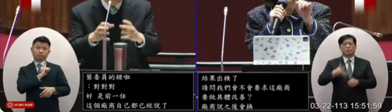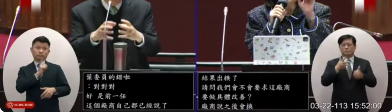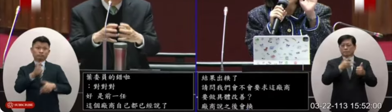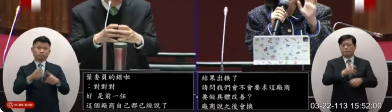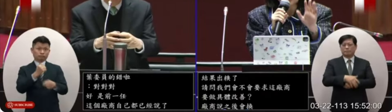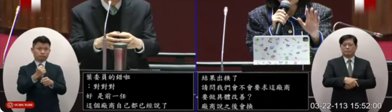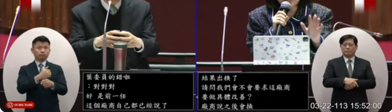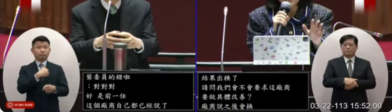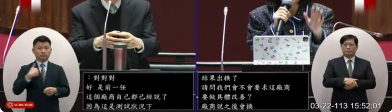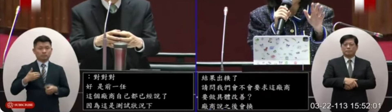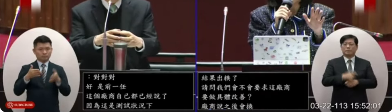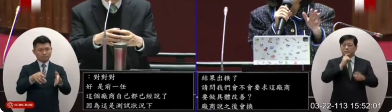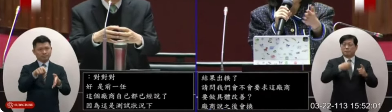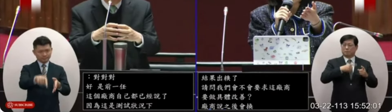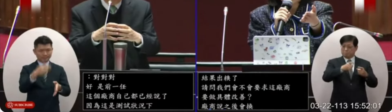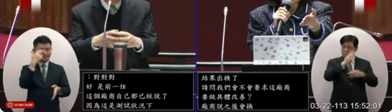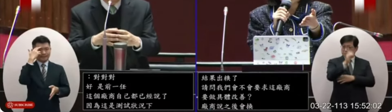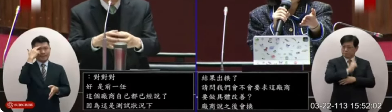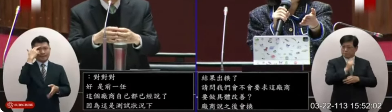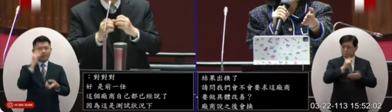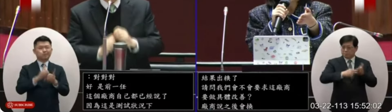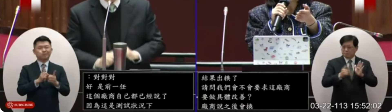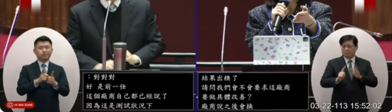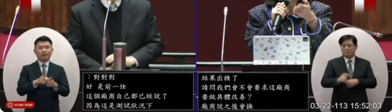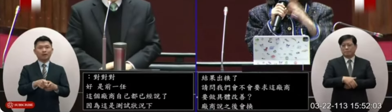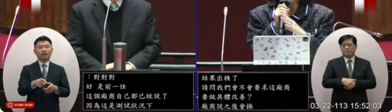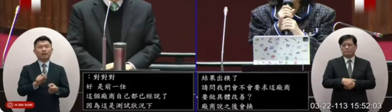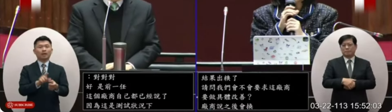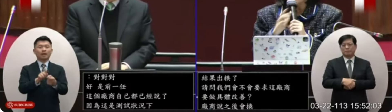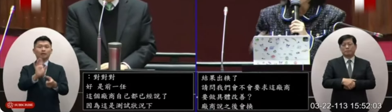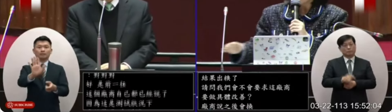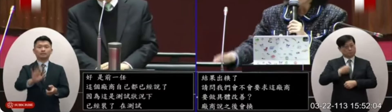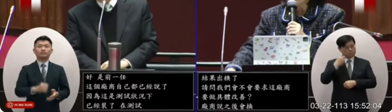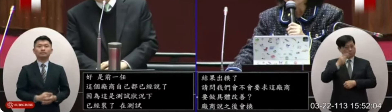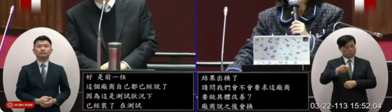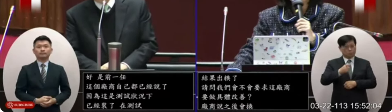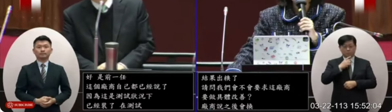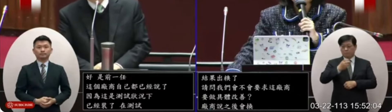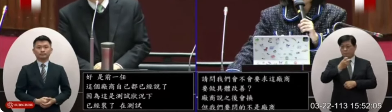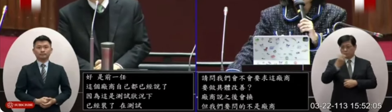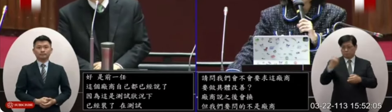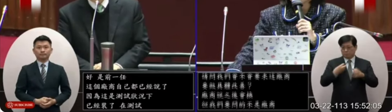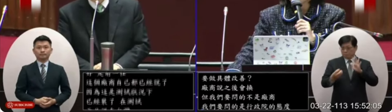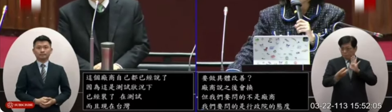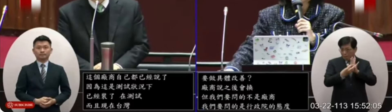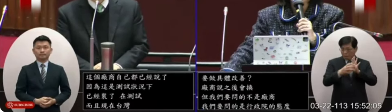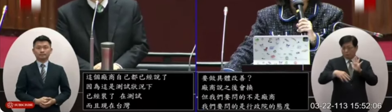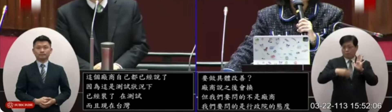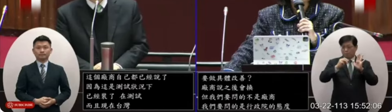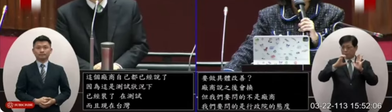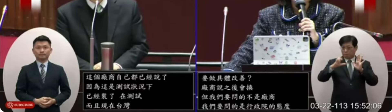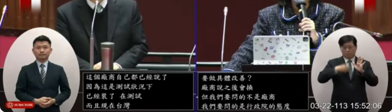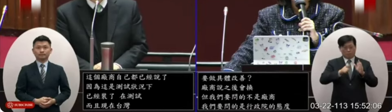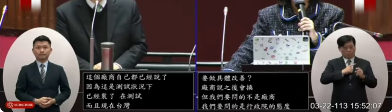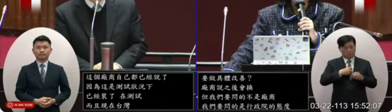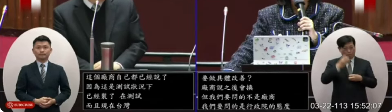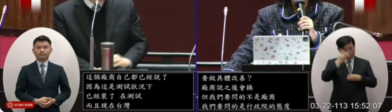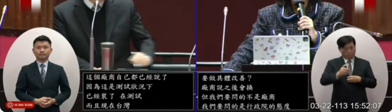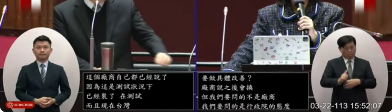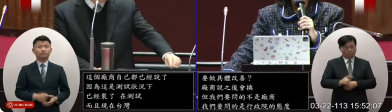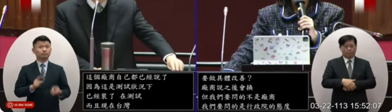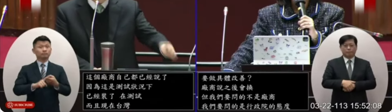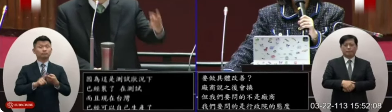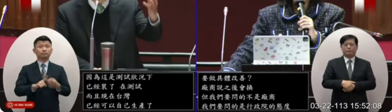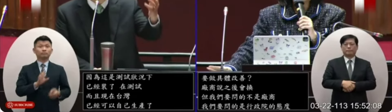所以不要為這件事情在那邊大驚小怪所以你覺得發現上面有MIC是大驚小怪